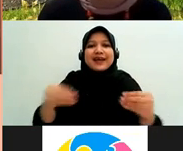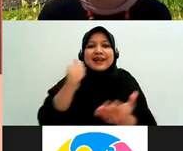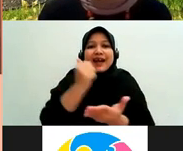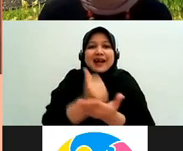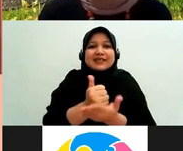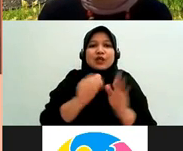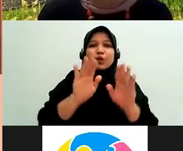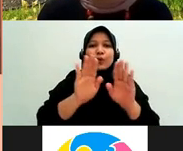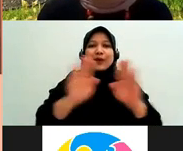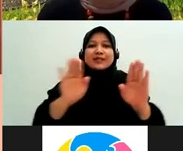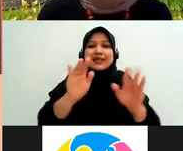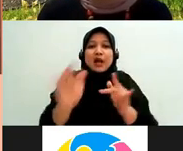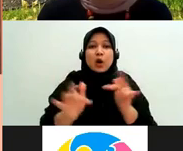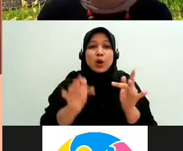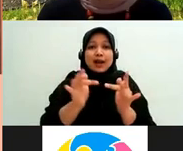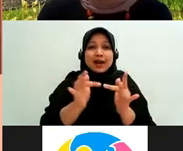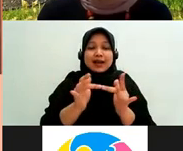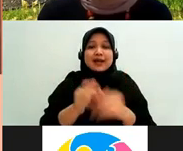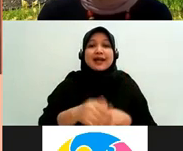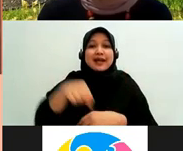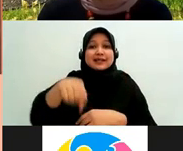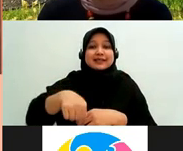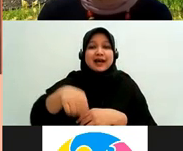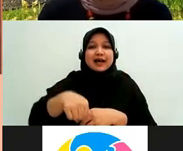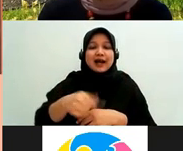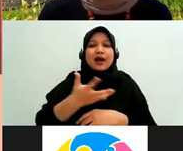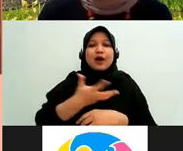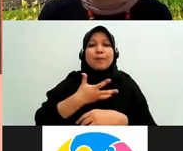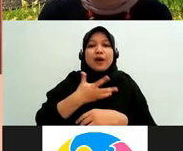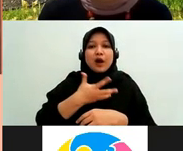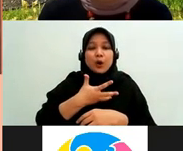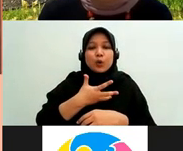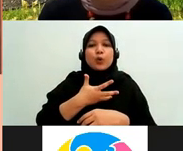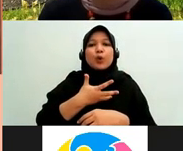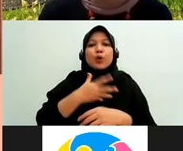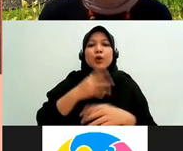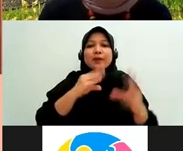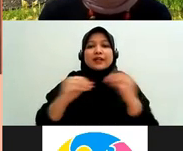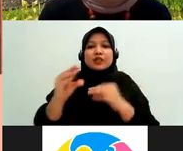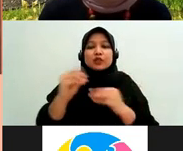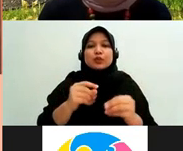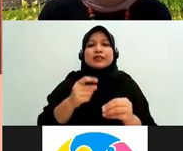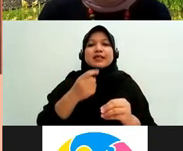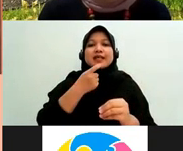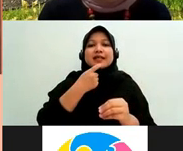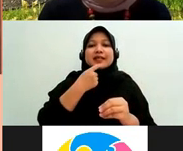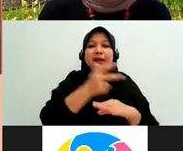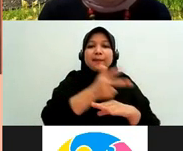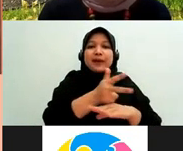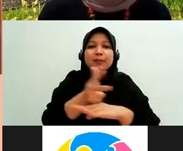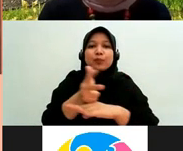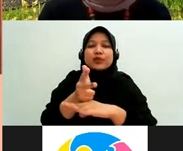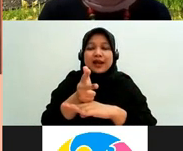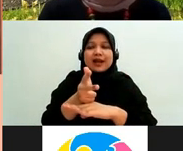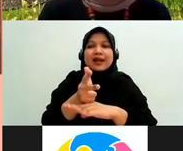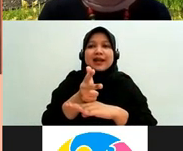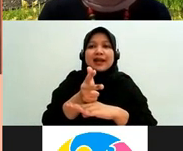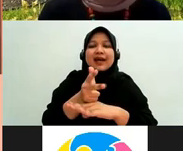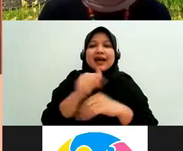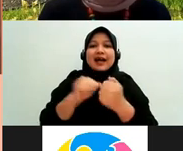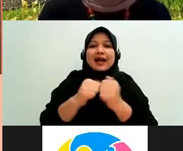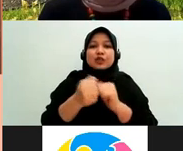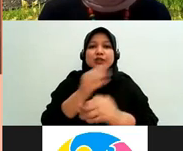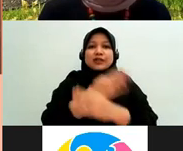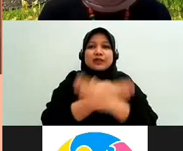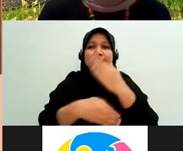ini adalah membingkai peliputan difabel berhadapan dengan hukum dalam media online yang karakternya